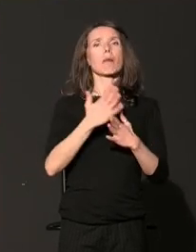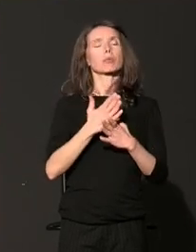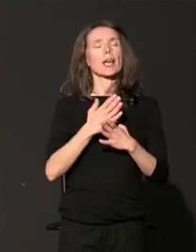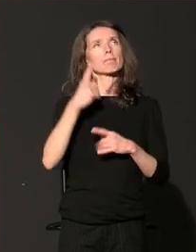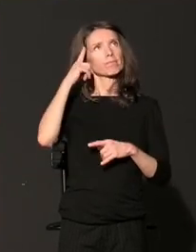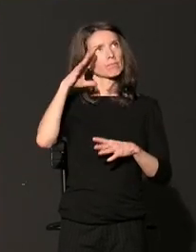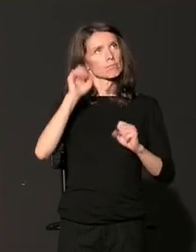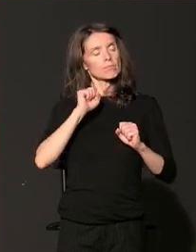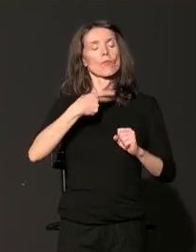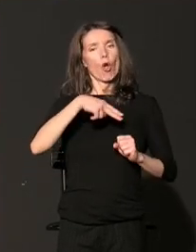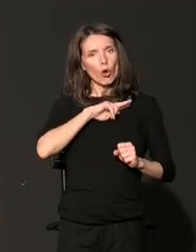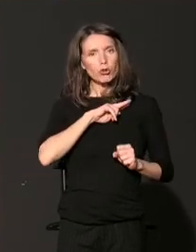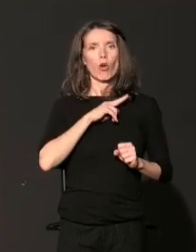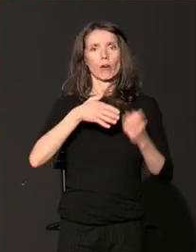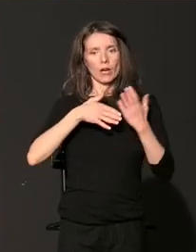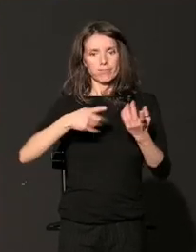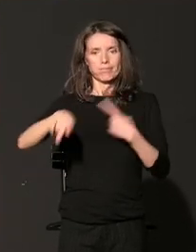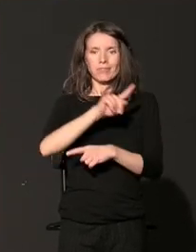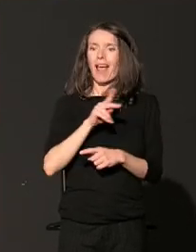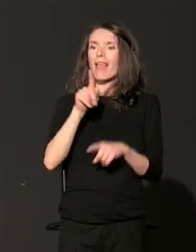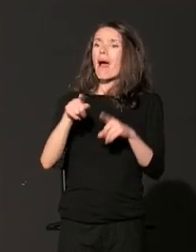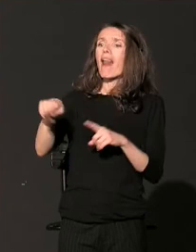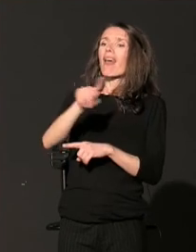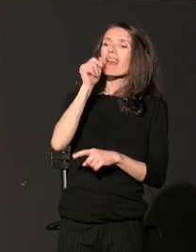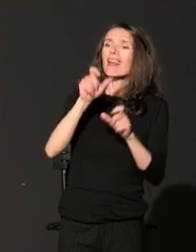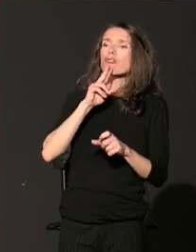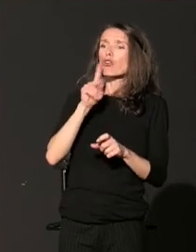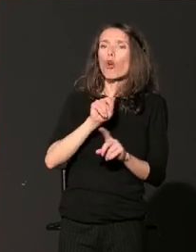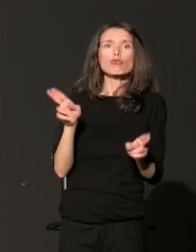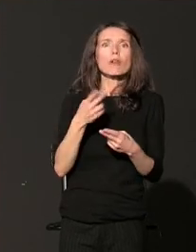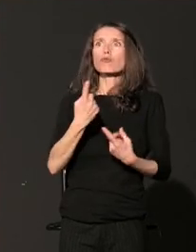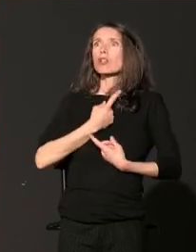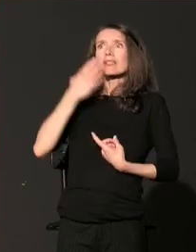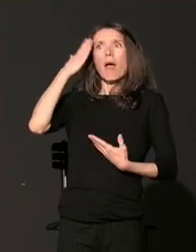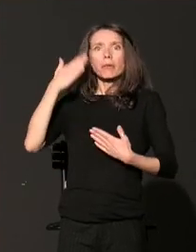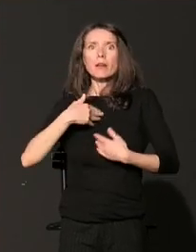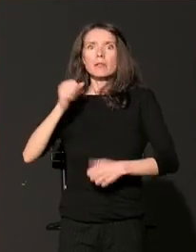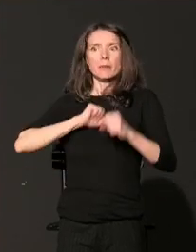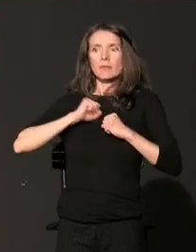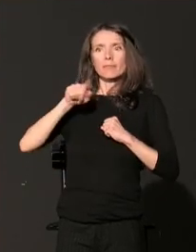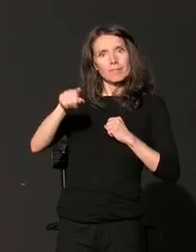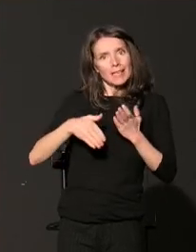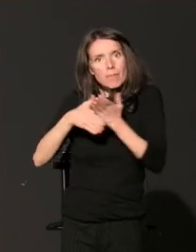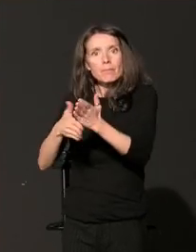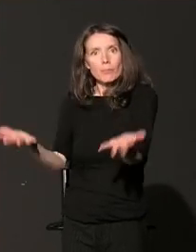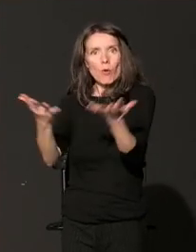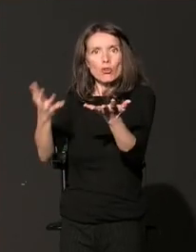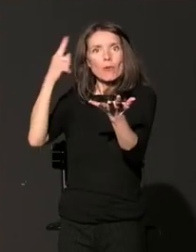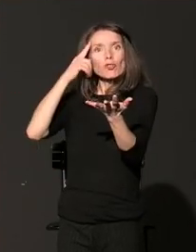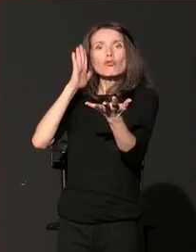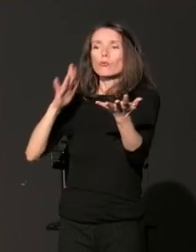o građanima koji nisu u stanju da se brinu o sebi, a to znači stvaranje jednakih mogućnosti za sve.